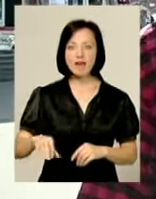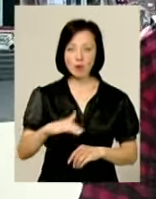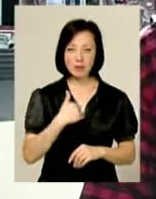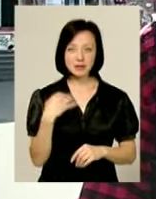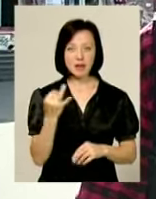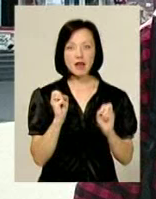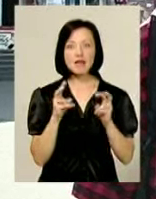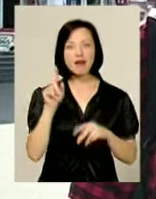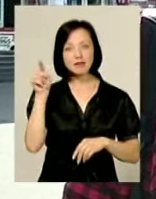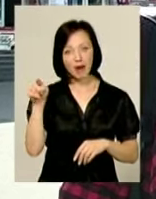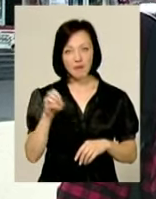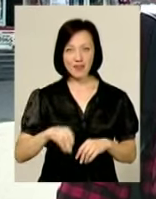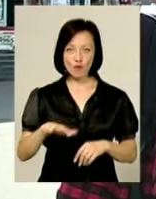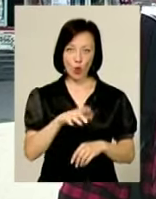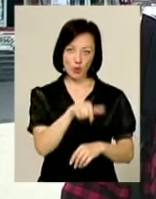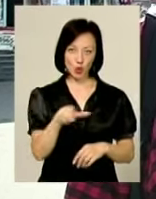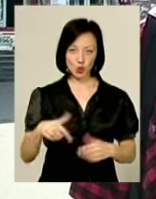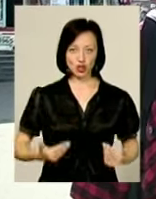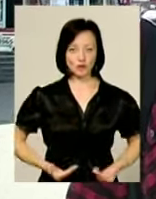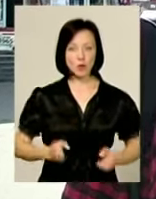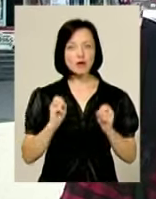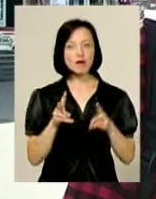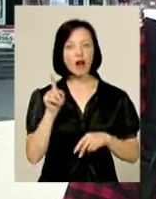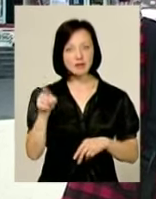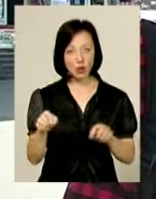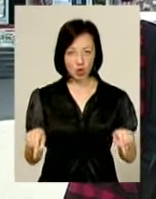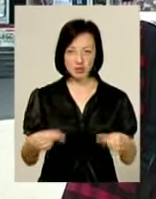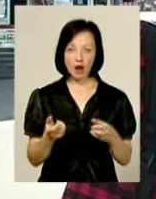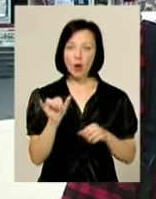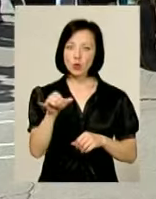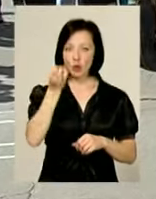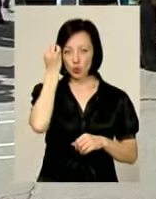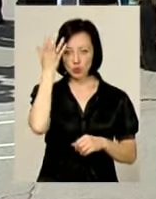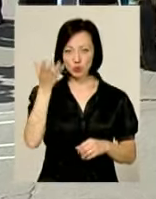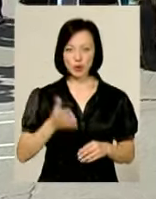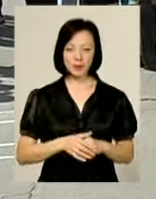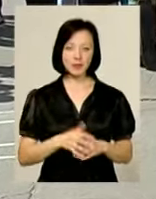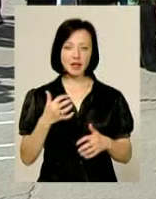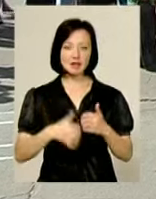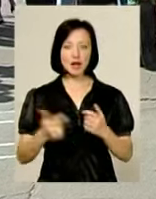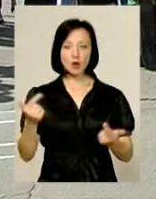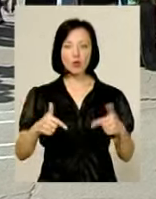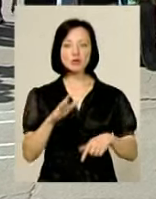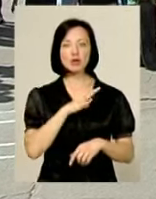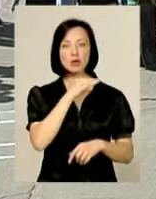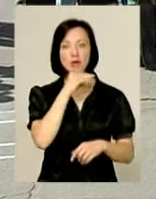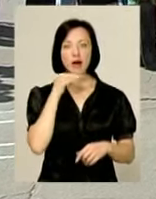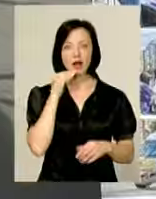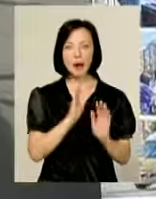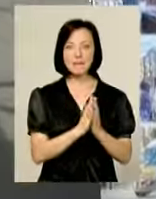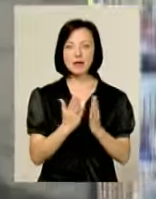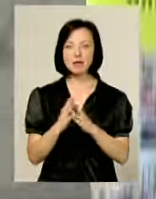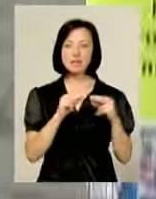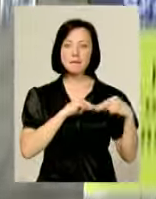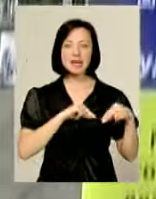як в Європі люди живуть, як це все в них організовано, яка в них культура. Серед гостей акції було і чимало бібліотечних